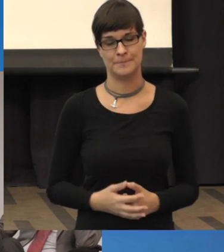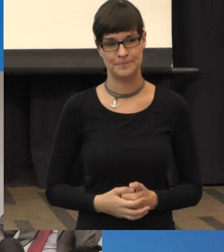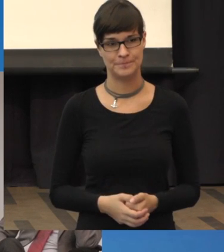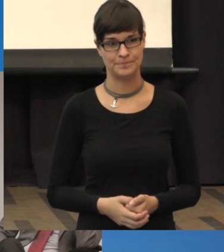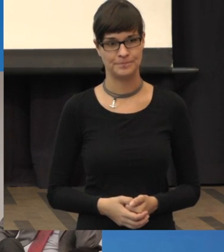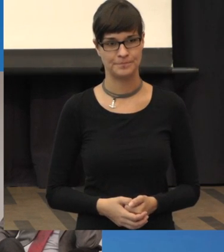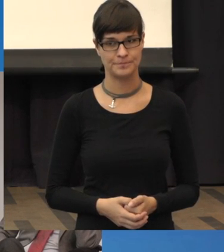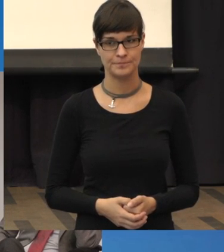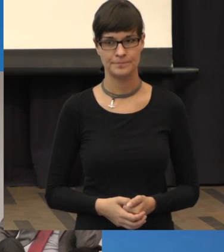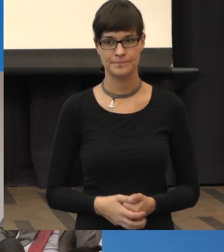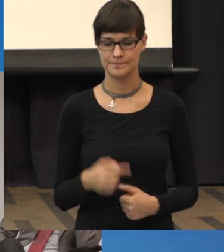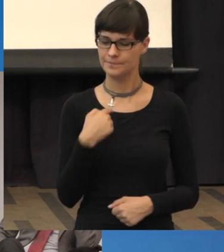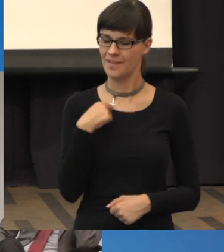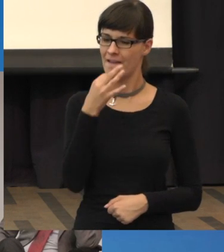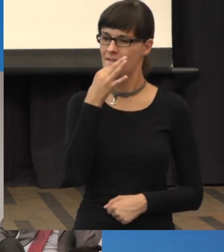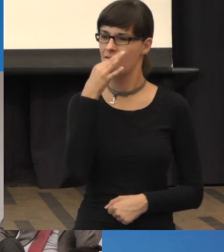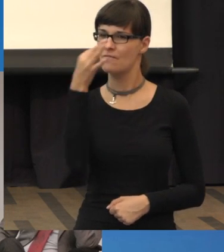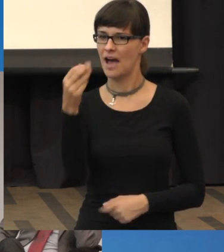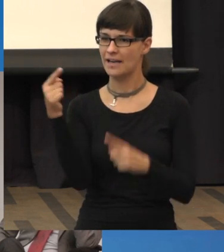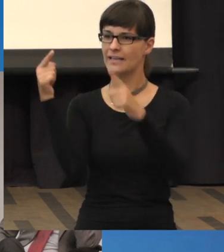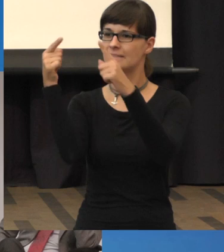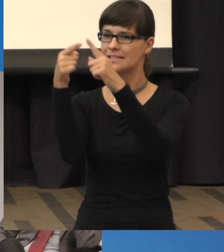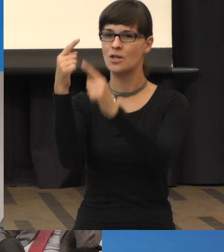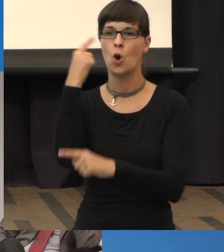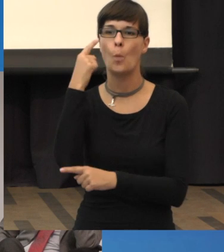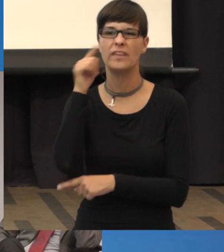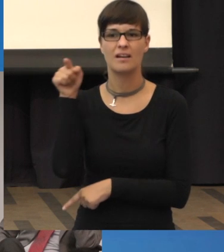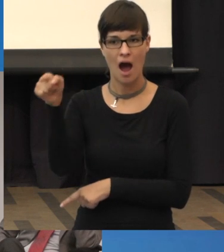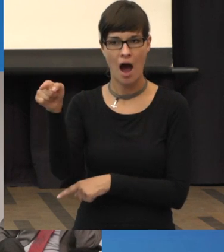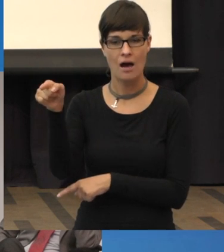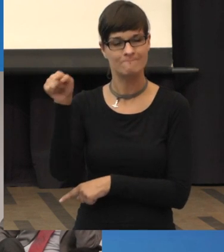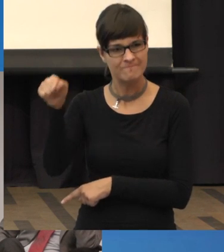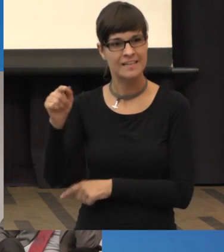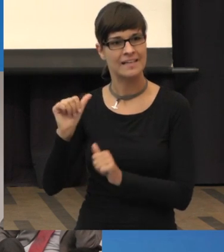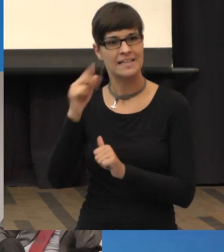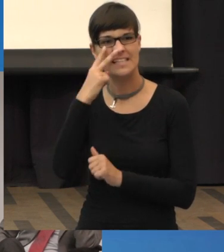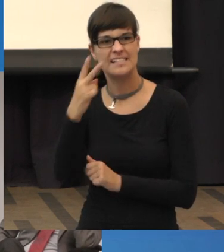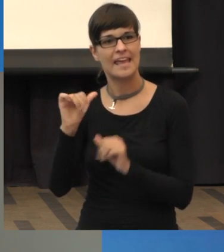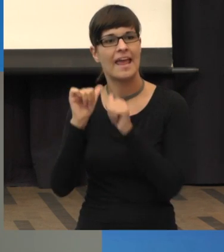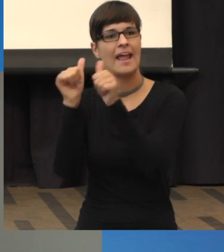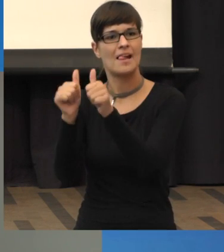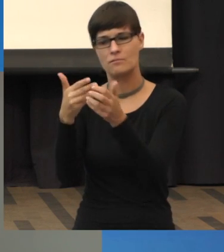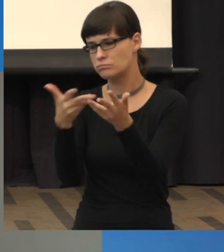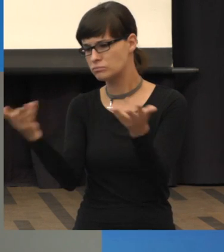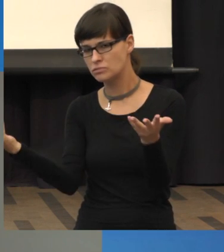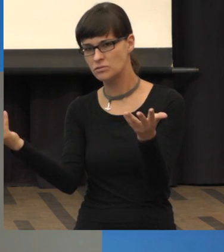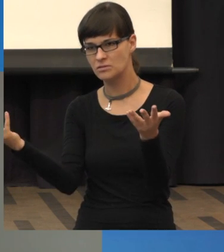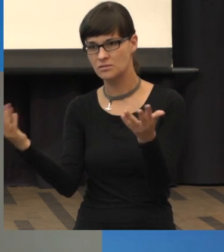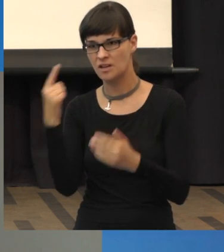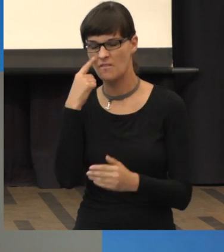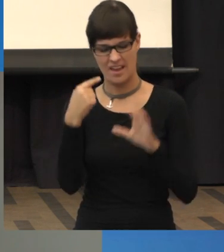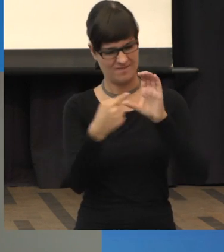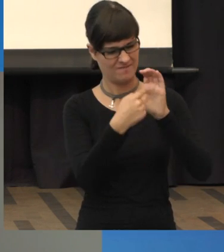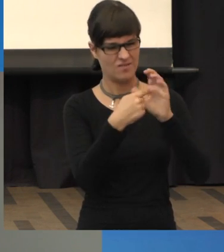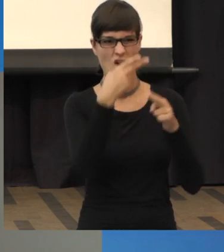Meine Frage zielt da auf die Sehhilfen vom Optiker. Er kann, wenn der Scharfsehpunkt, der Reading Point,